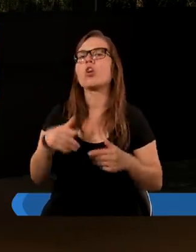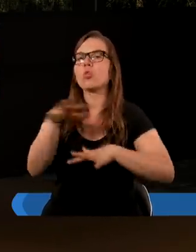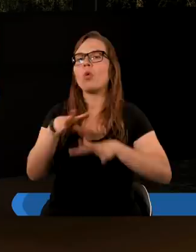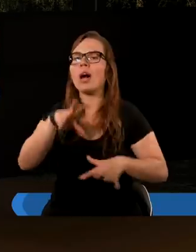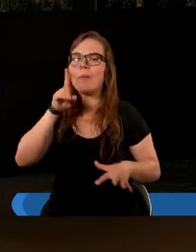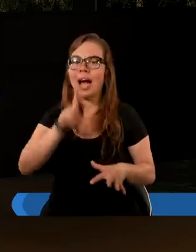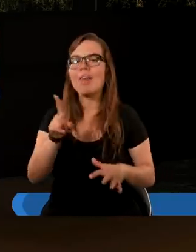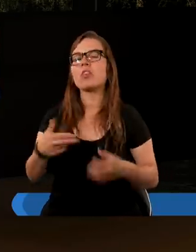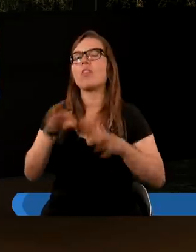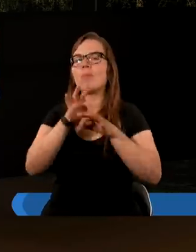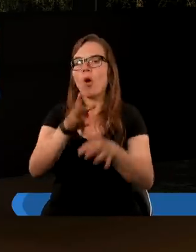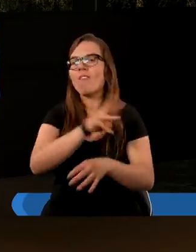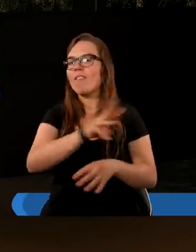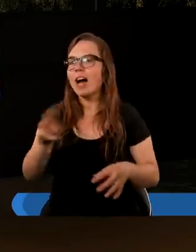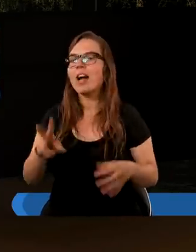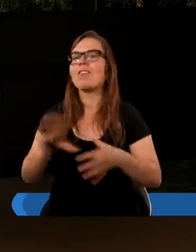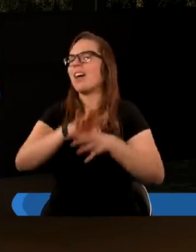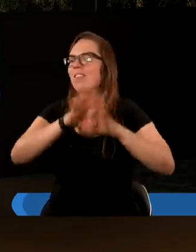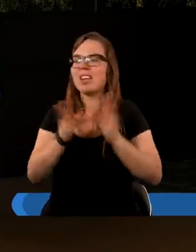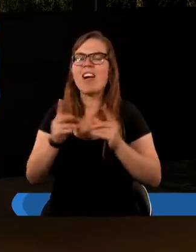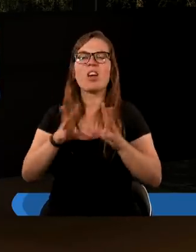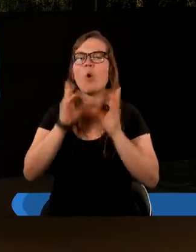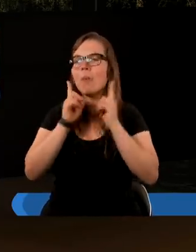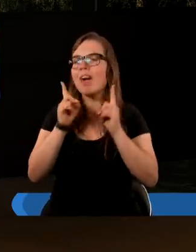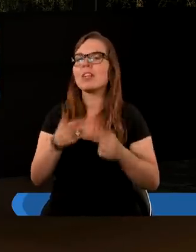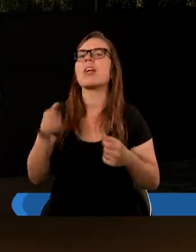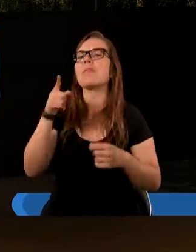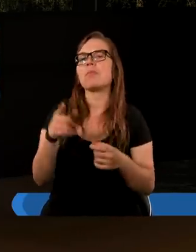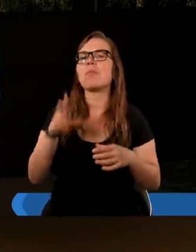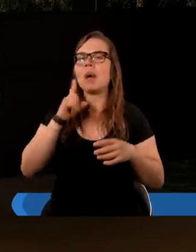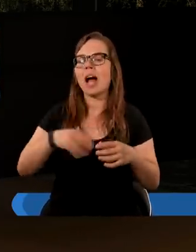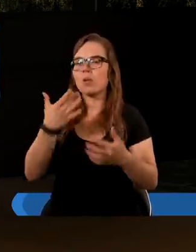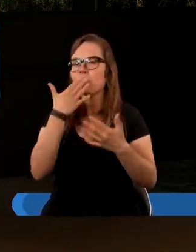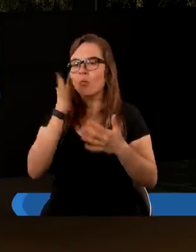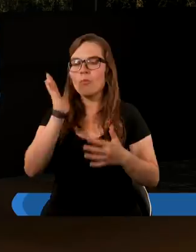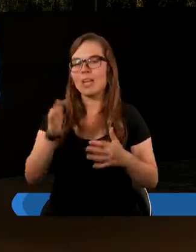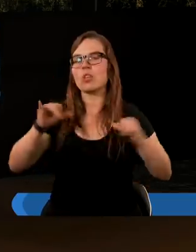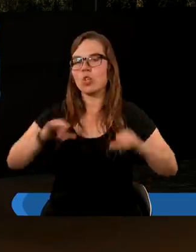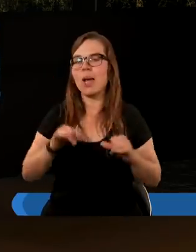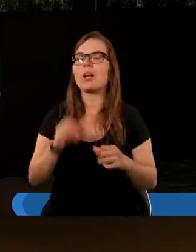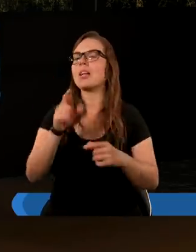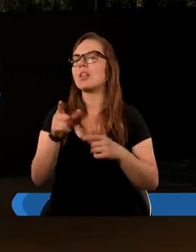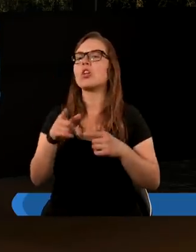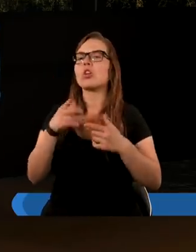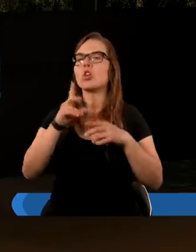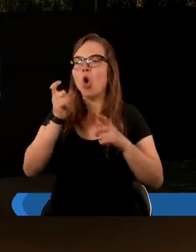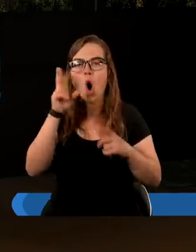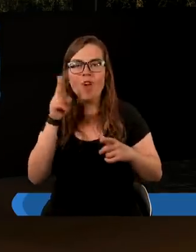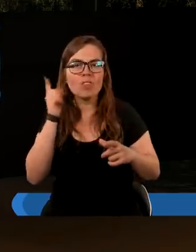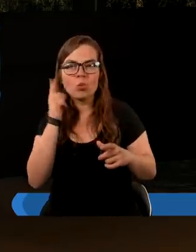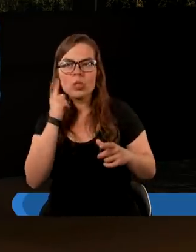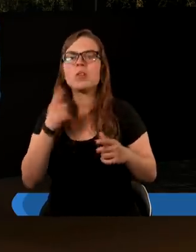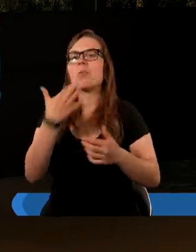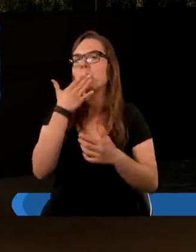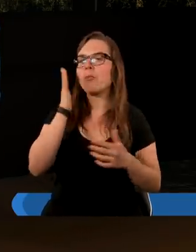Duch Prawdy, wprowadzi was we wszelką prawdę, bo nie sam od siebie mówić będzie, lecz cokolwiek usłyszy